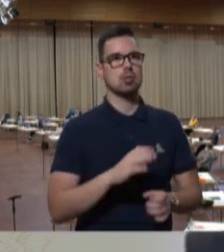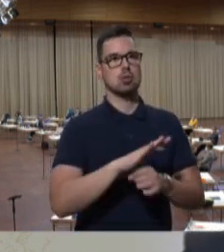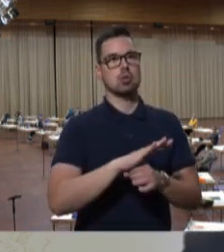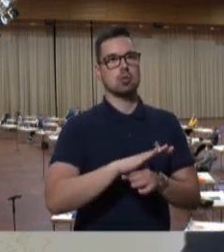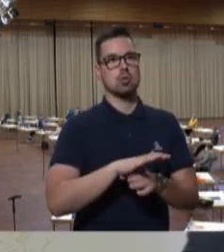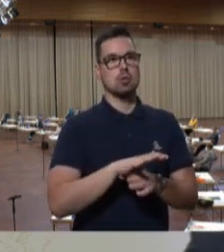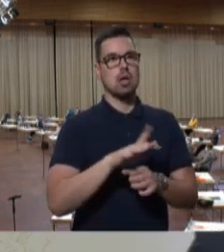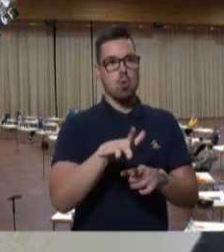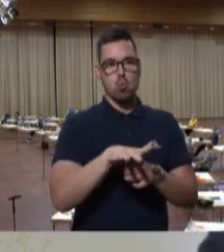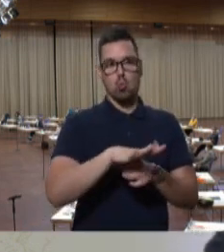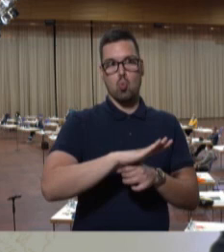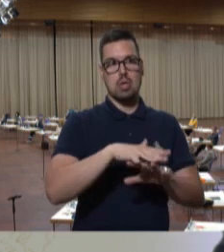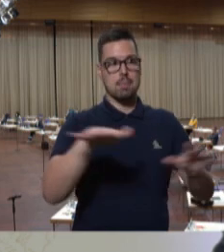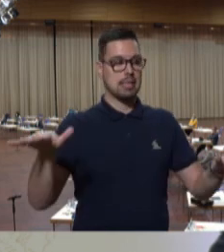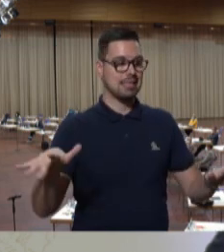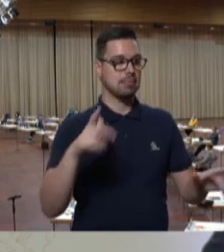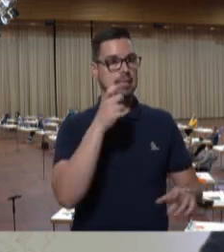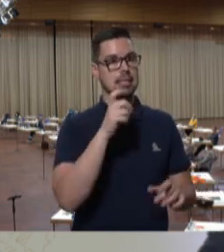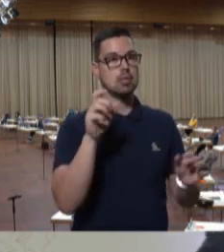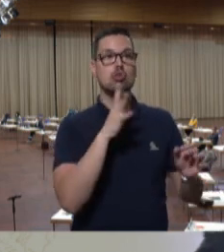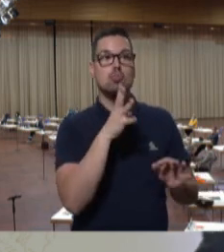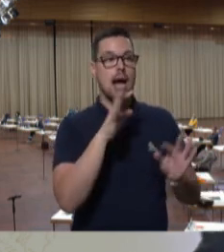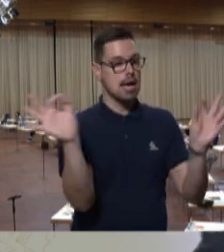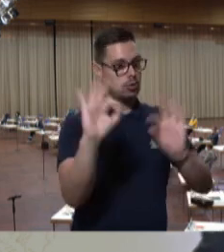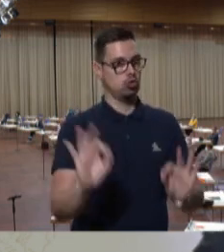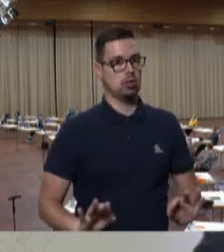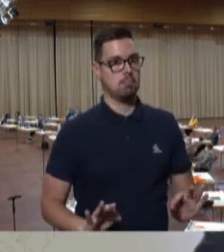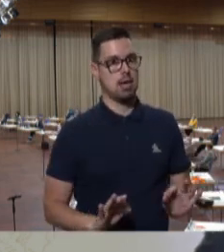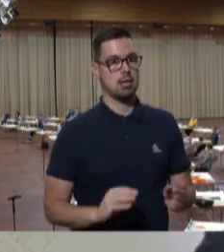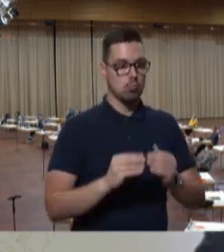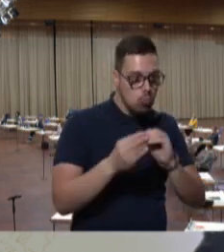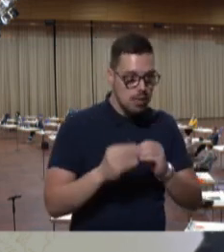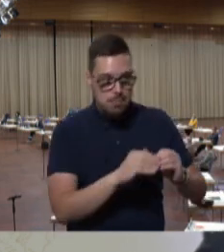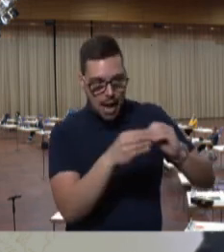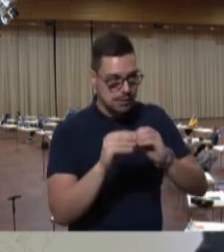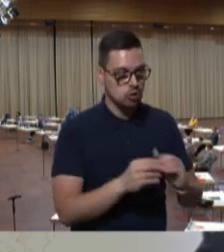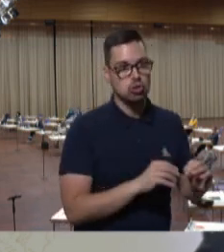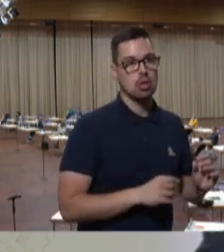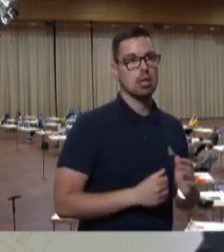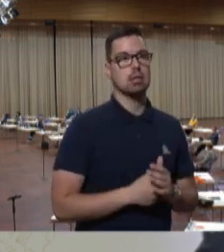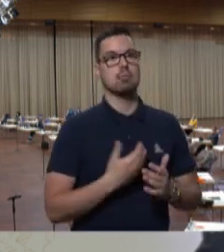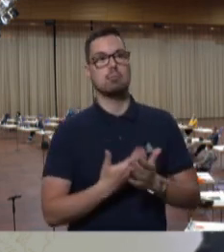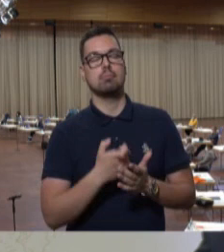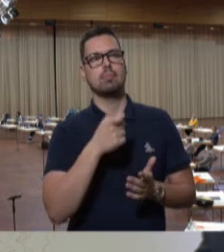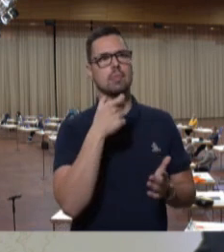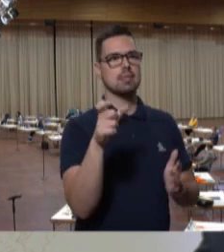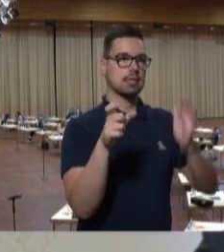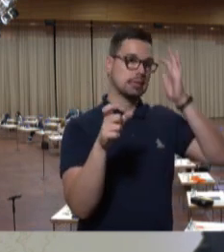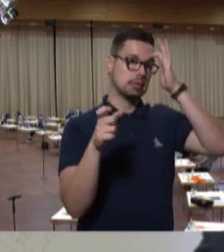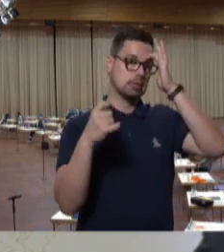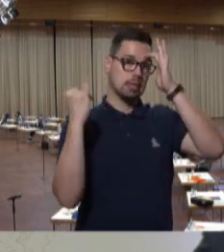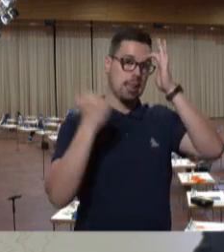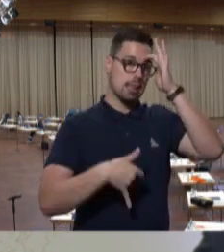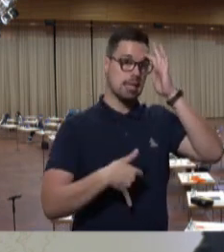Sprache sperriger geworden. Und das ganz unabhängig von der Frage der Geschlechter. Nehmen wir einen Satz aus einer der letzten Corona